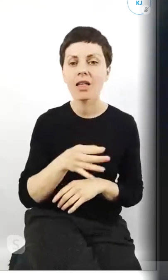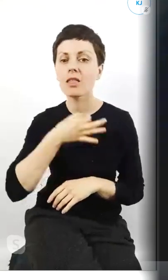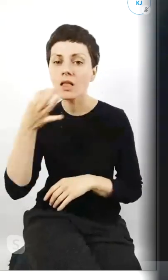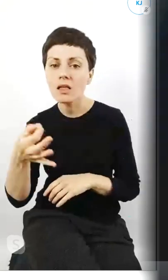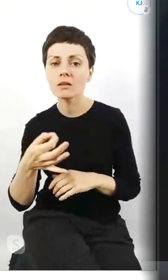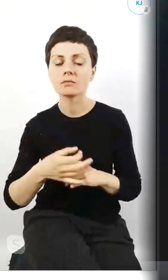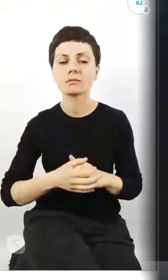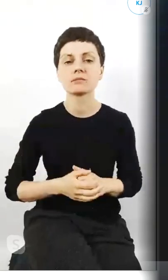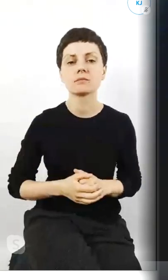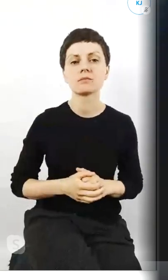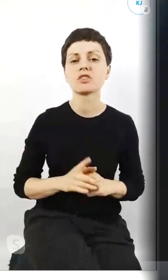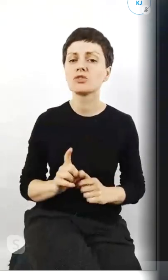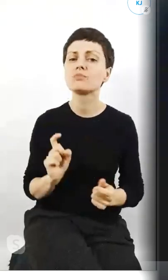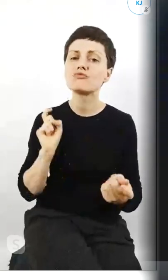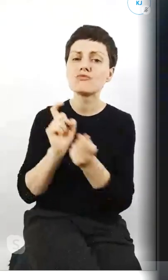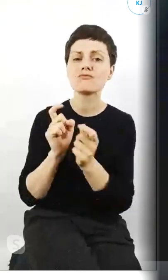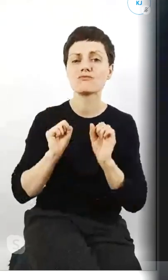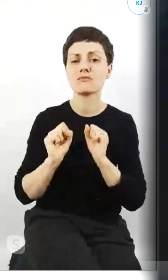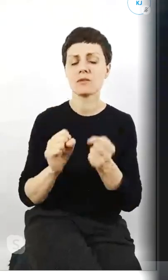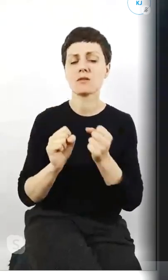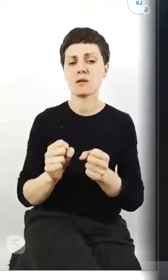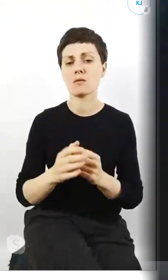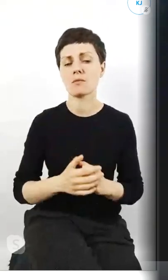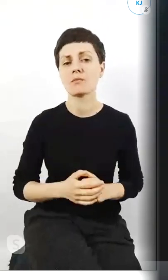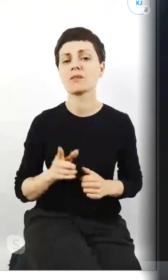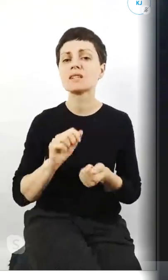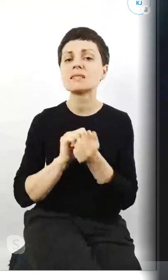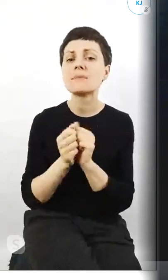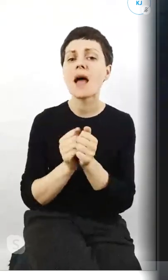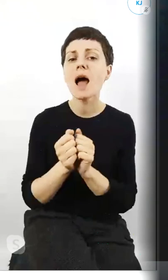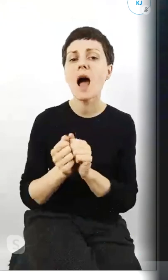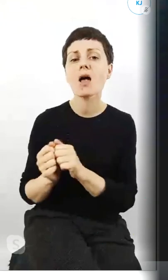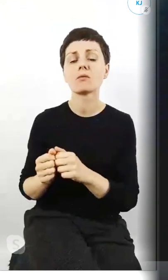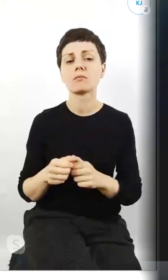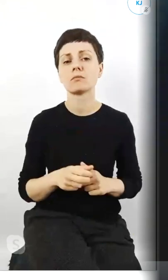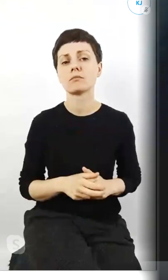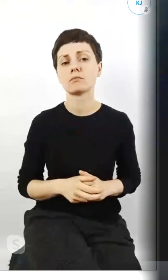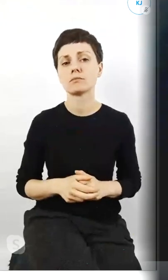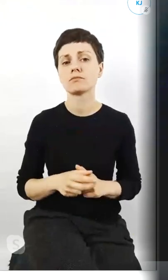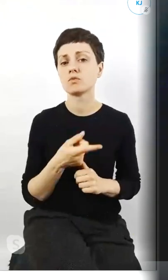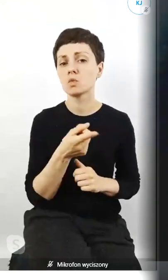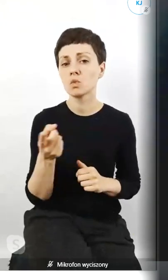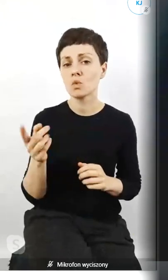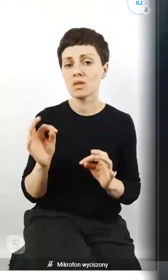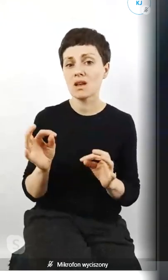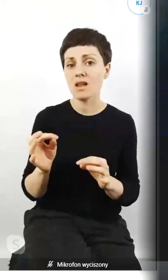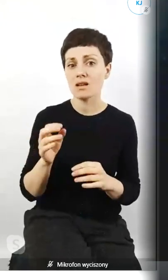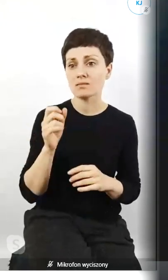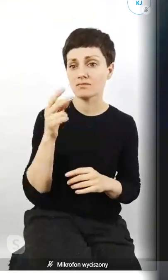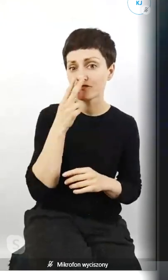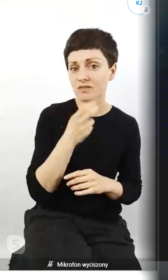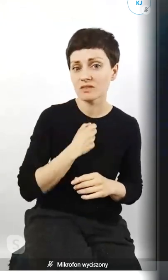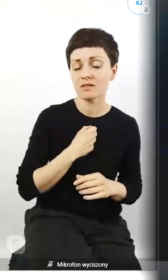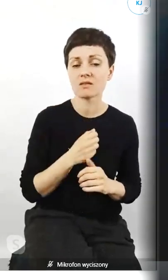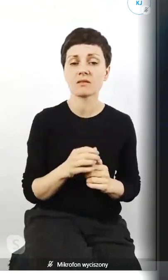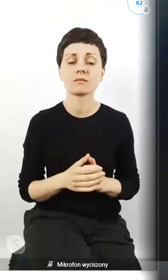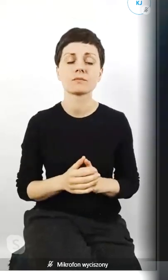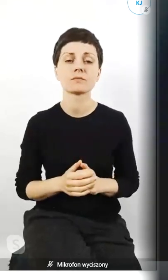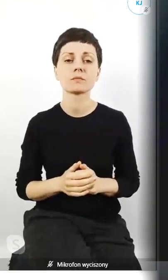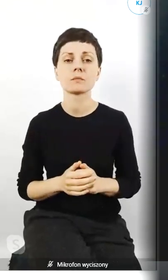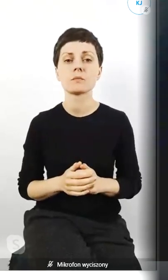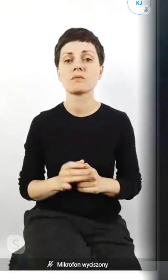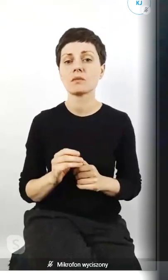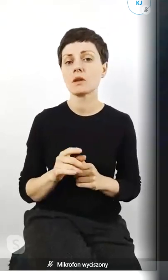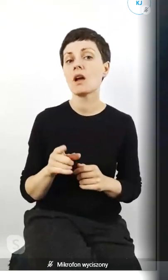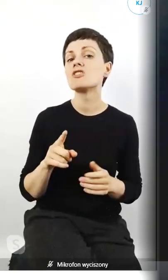i przeciwdziałać tym zmianom które nadchodzą i które widzimy bo często jest